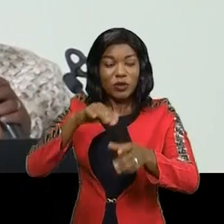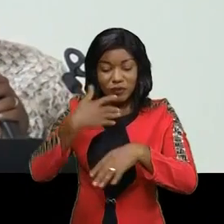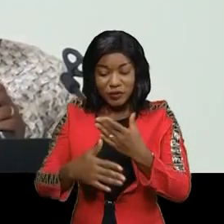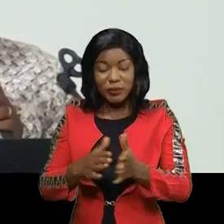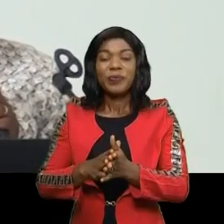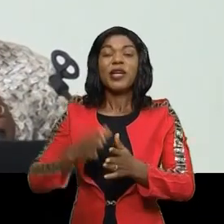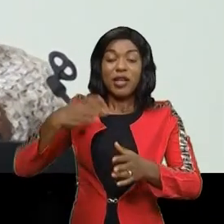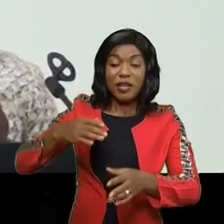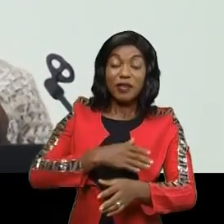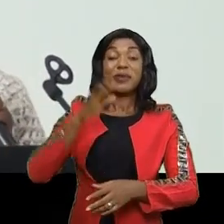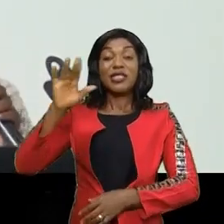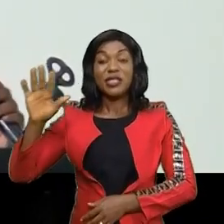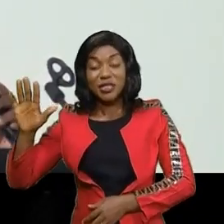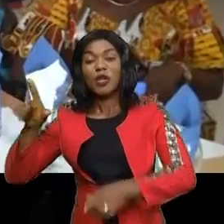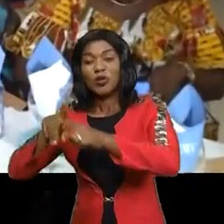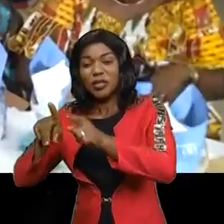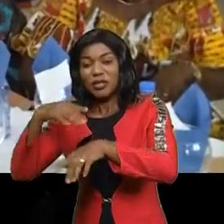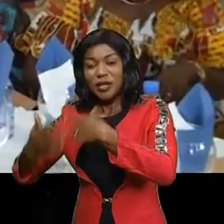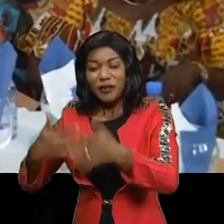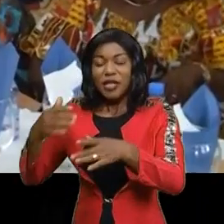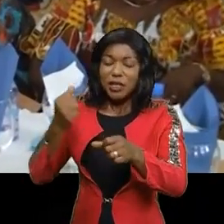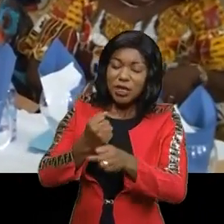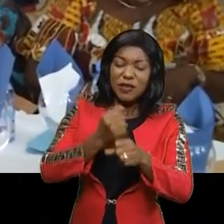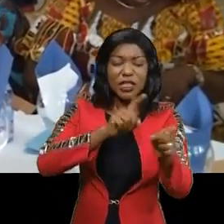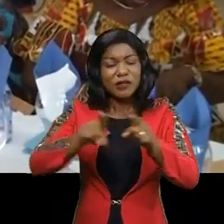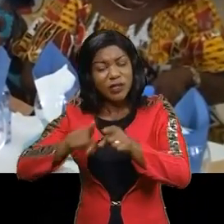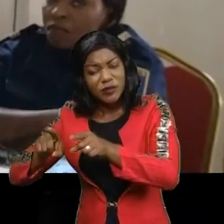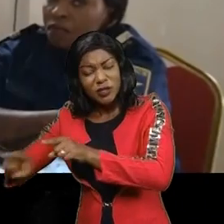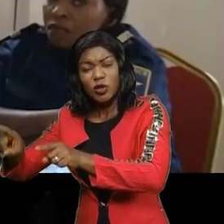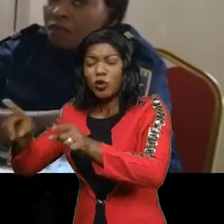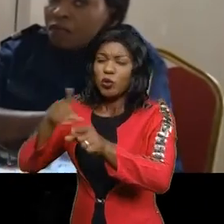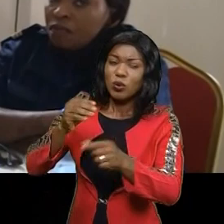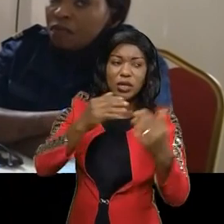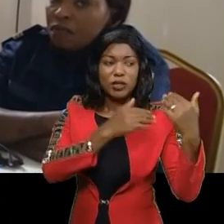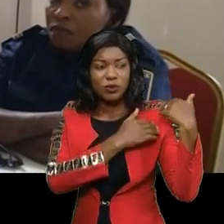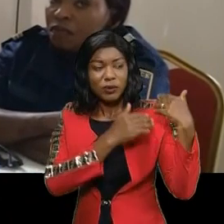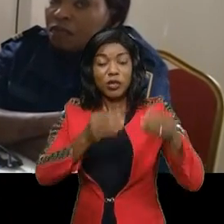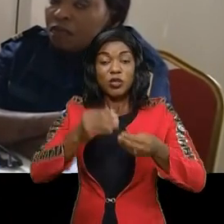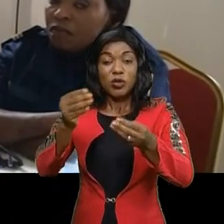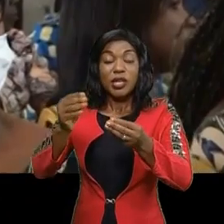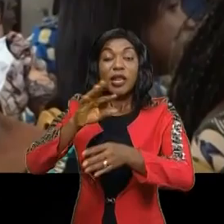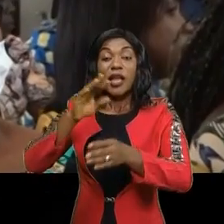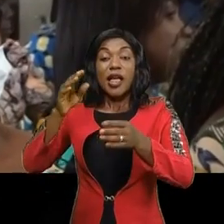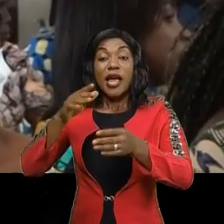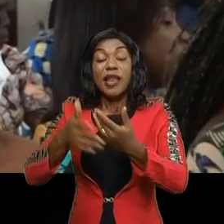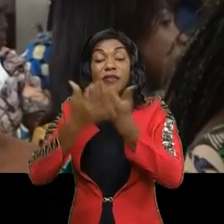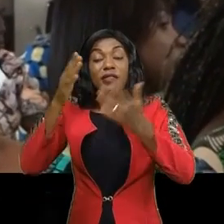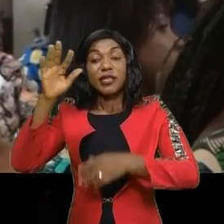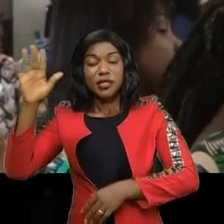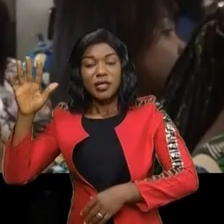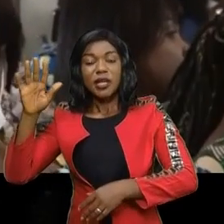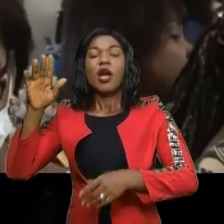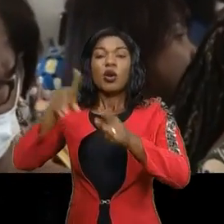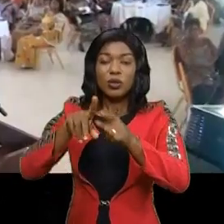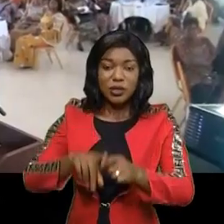Les femmes quinoises qui ont excellé dans l'exercice de leurs fonctions ou responsabilités qui ont donné à la vie de Kinshasa une place de choix